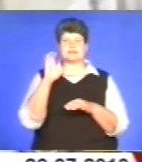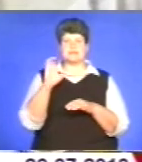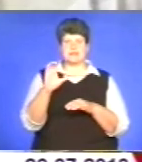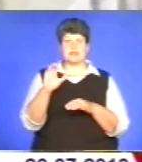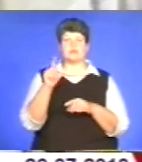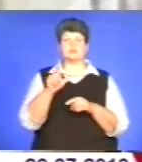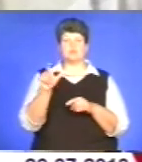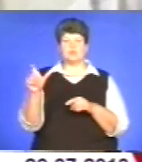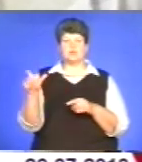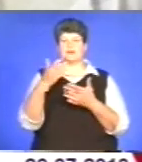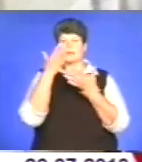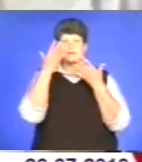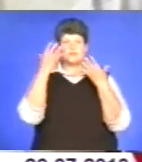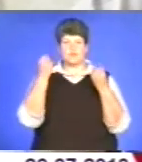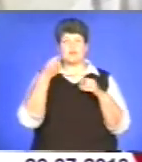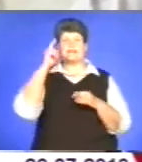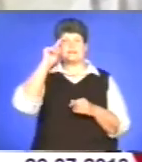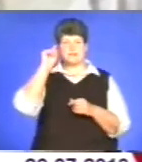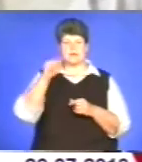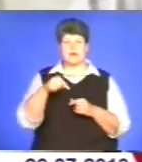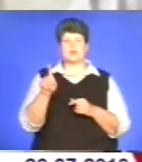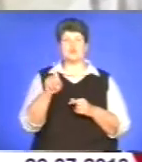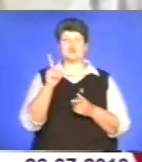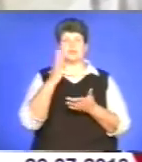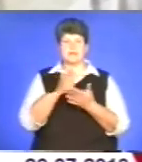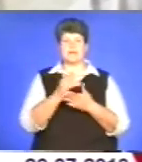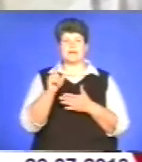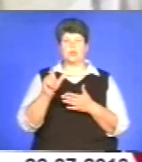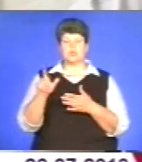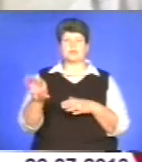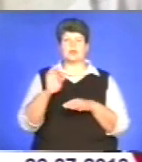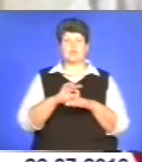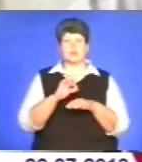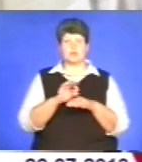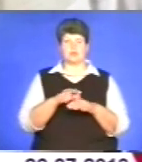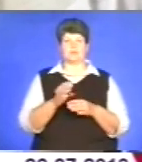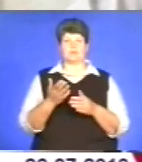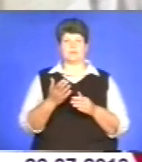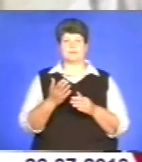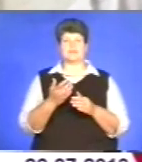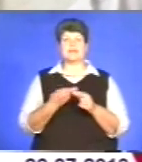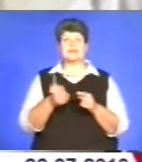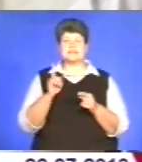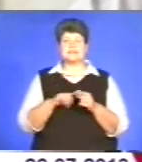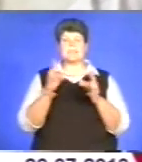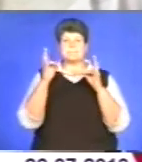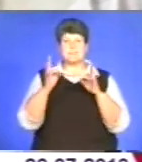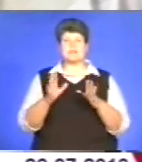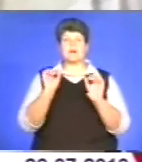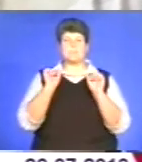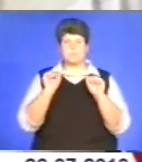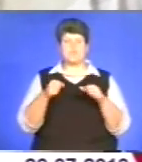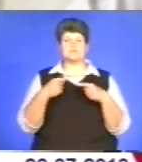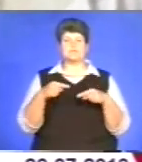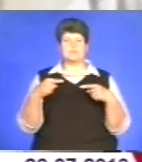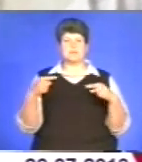не забувало, а то й знало, що є люди, які хворіють апаратом С. І ця біда може в будь-який